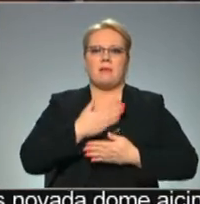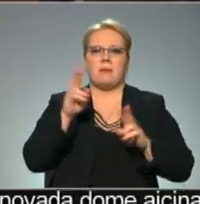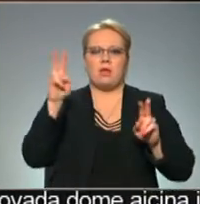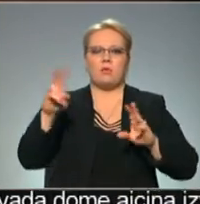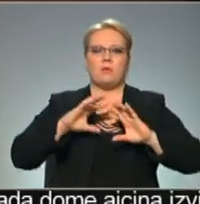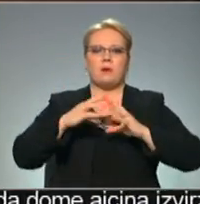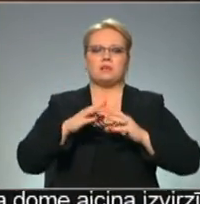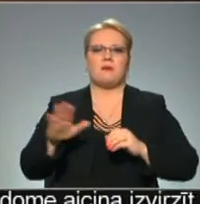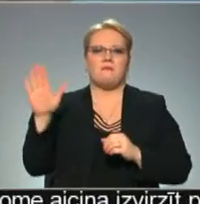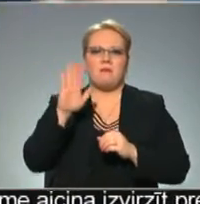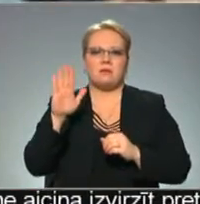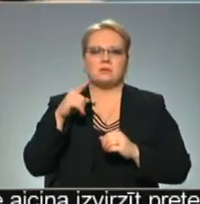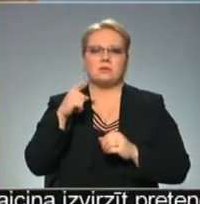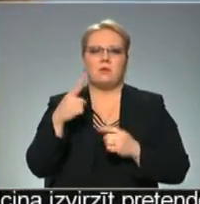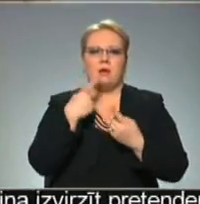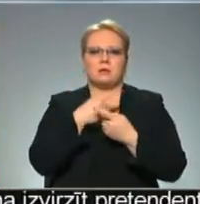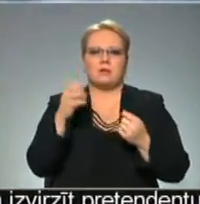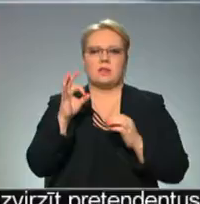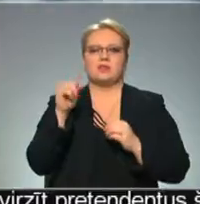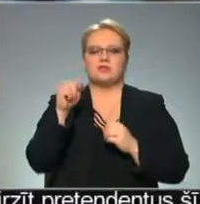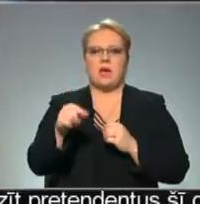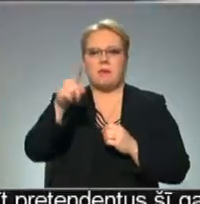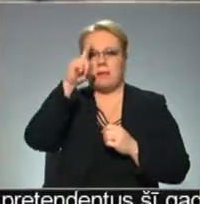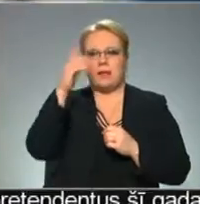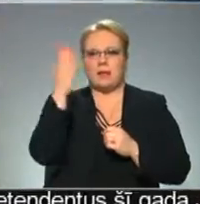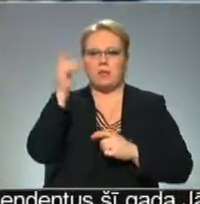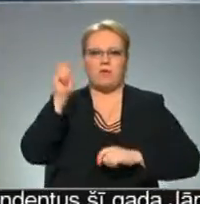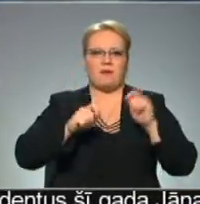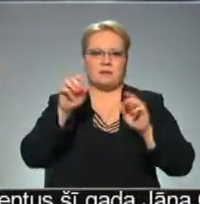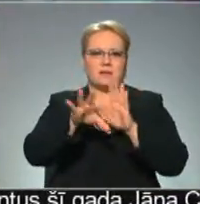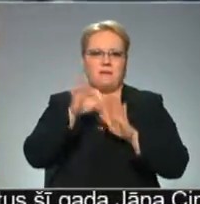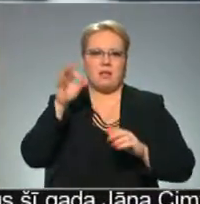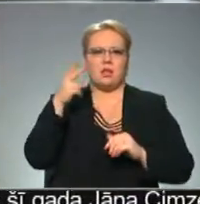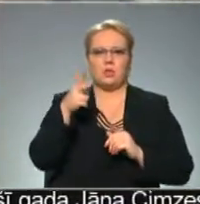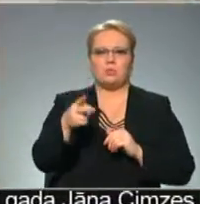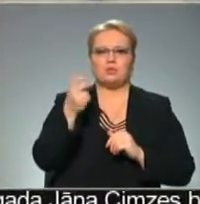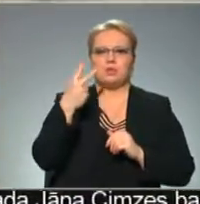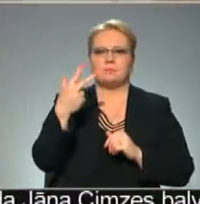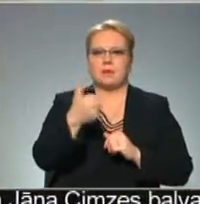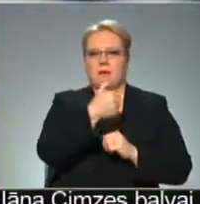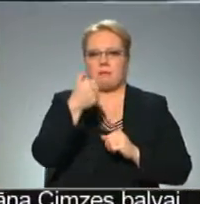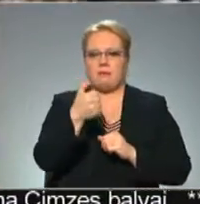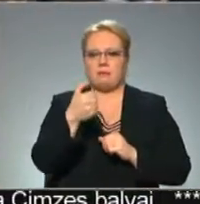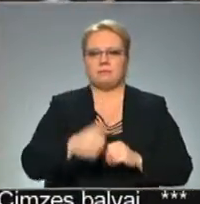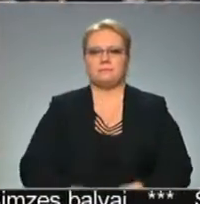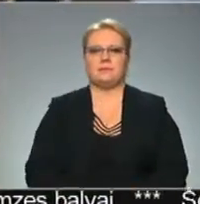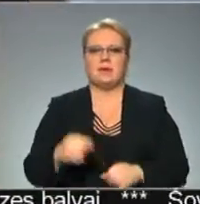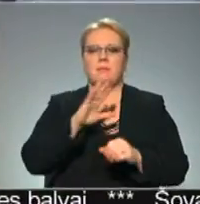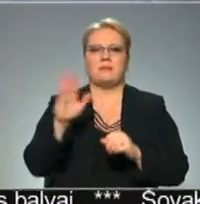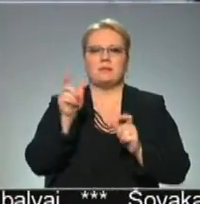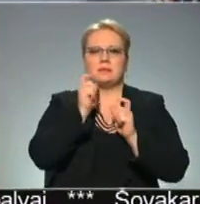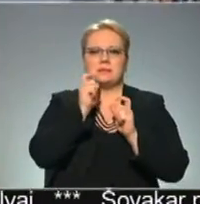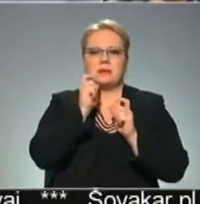pasaules lauras, kā atcerties, plūca tieši šeit Berlīnas kinofestivālā 2013. gadā. Taču viss